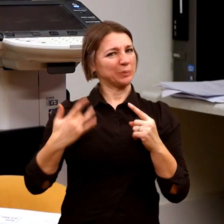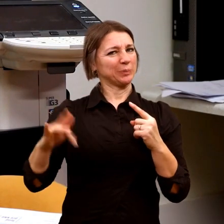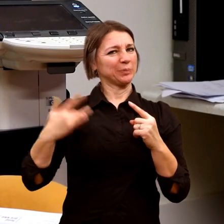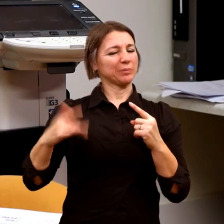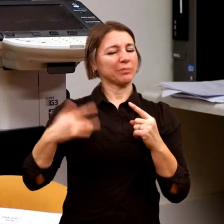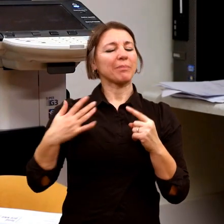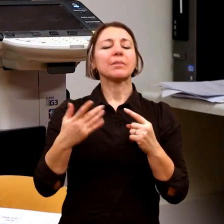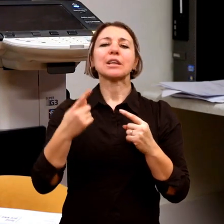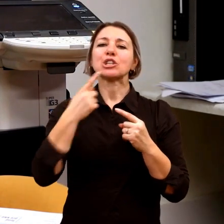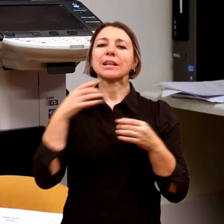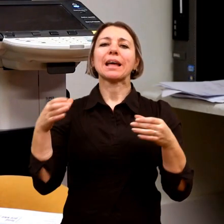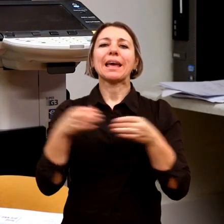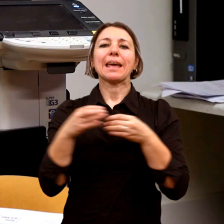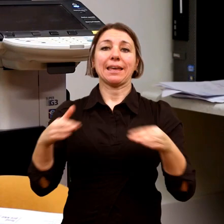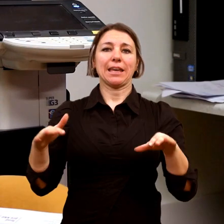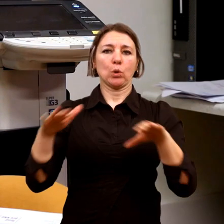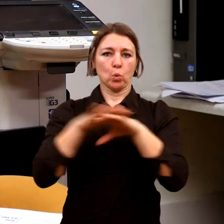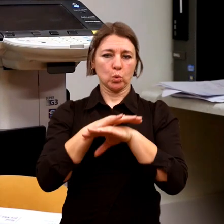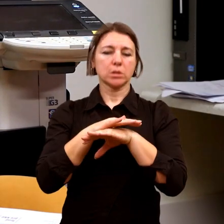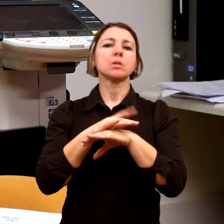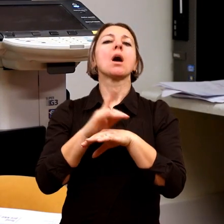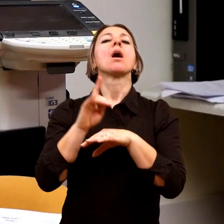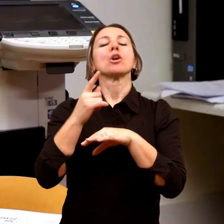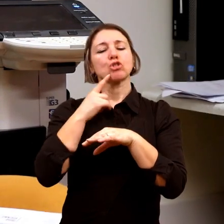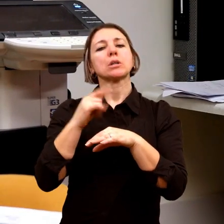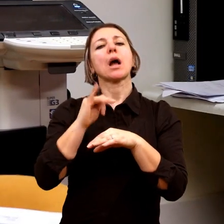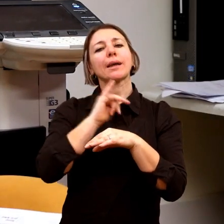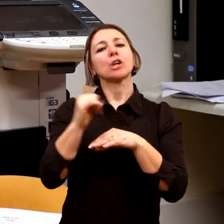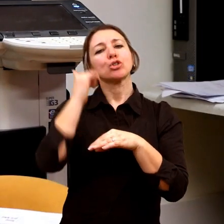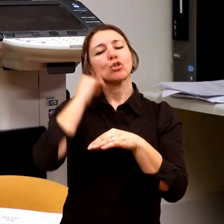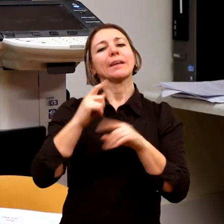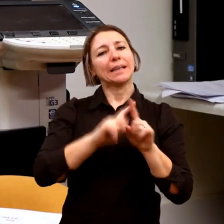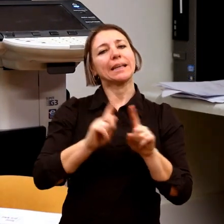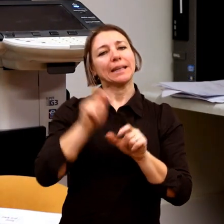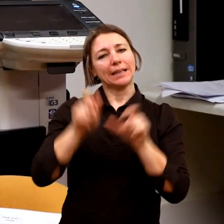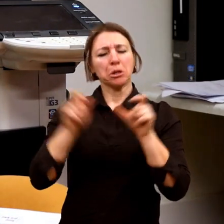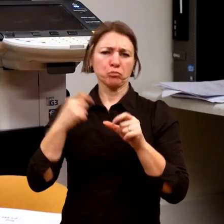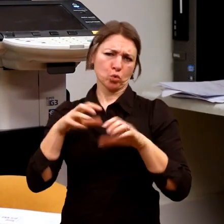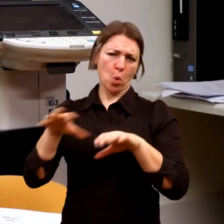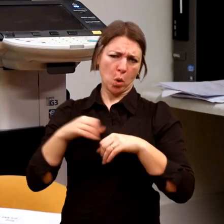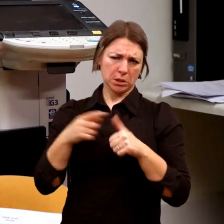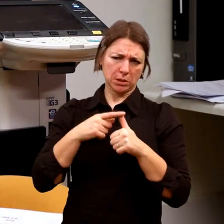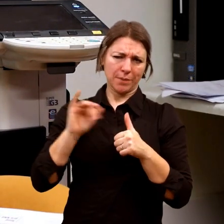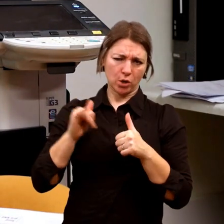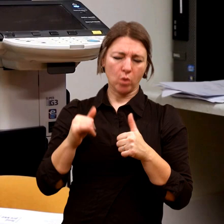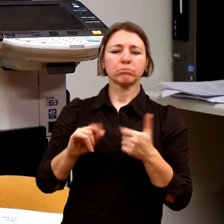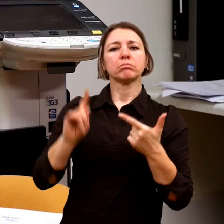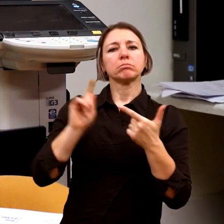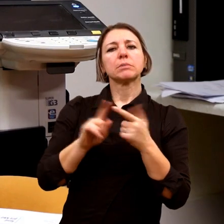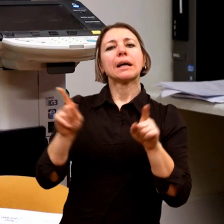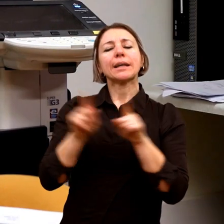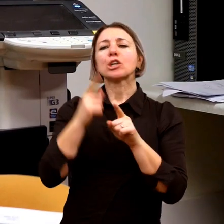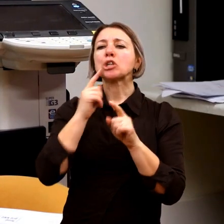inkluze vychází z toho nejenom, že každý jsme jiný, to sdílim, ale že vlastně jsme všichni stejně